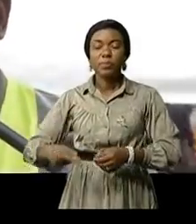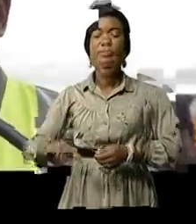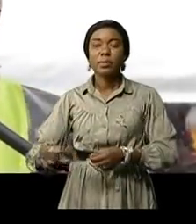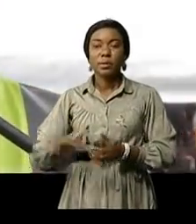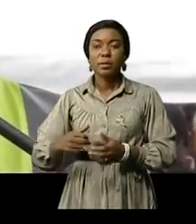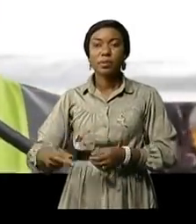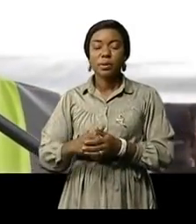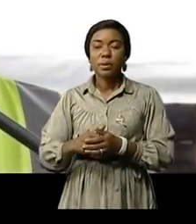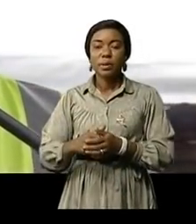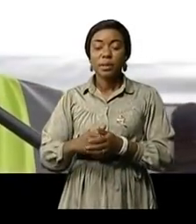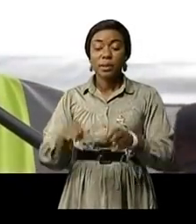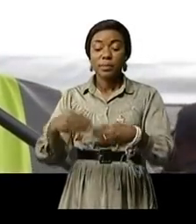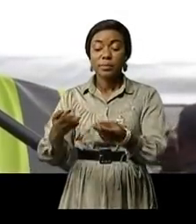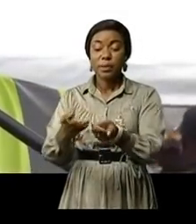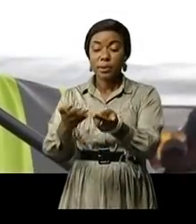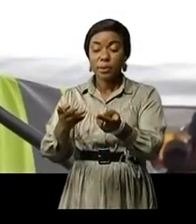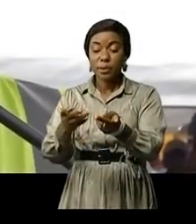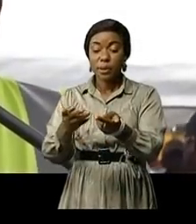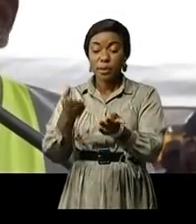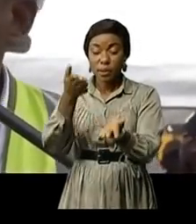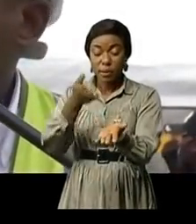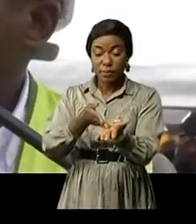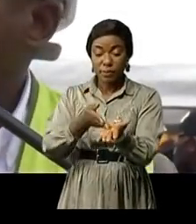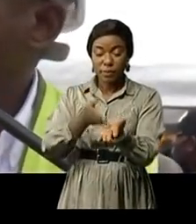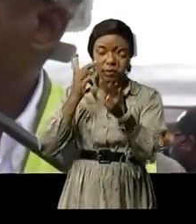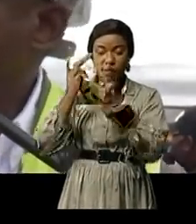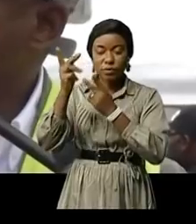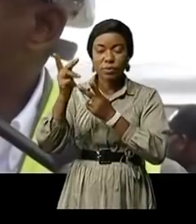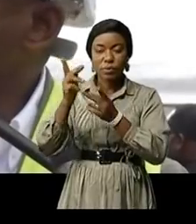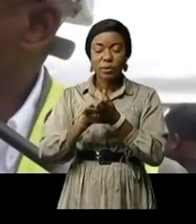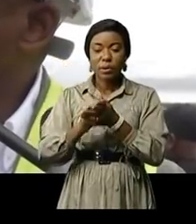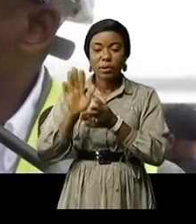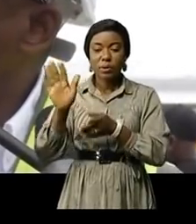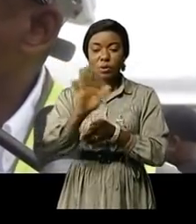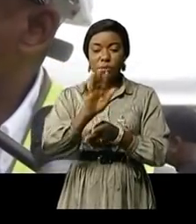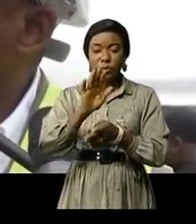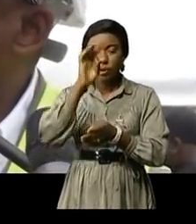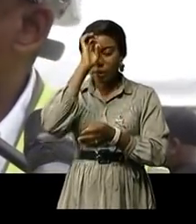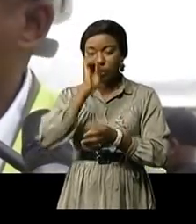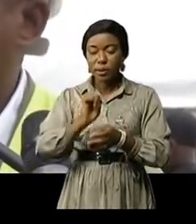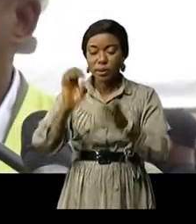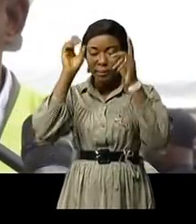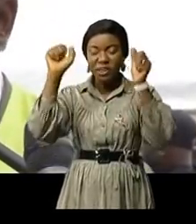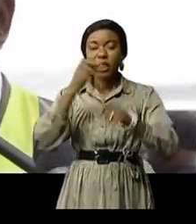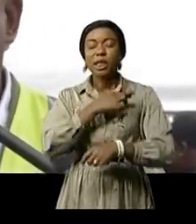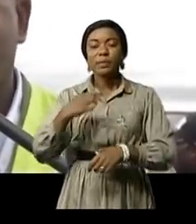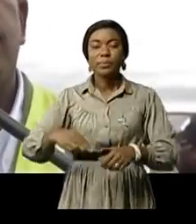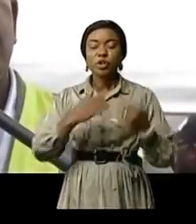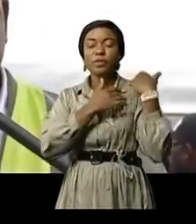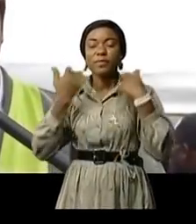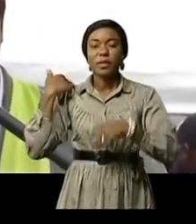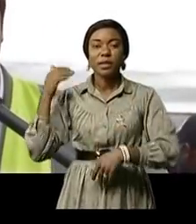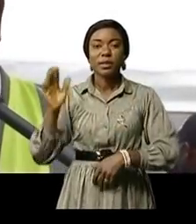de mettre en œuvre la vision de son excellence, monsieur le président de la République, chef de l'État,